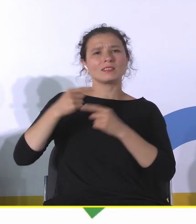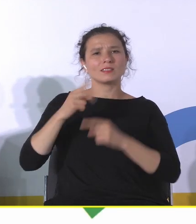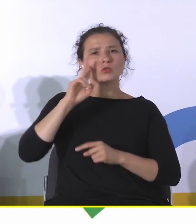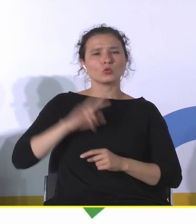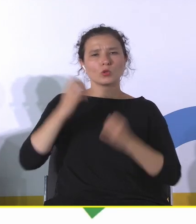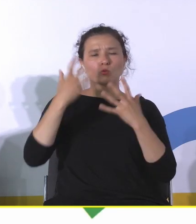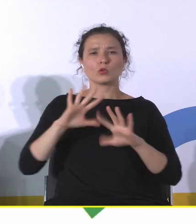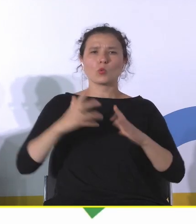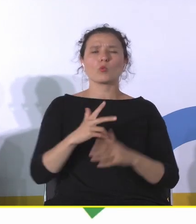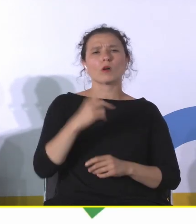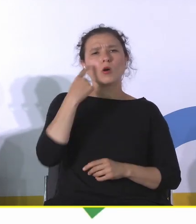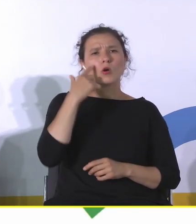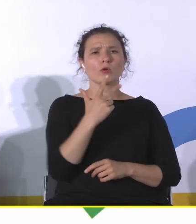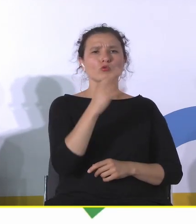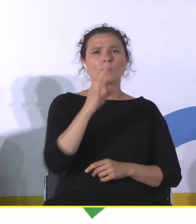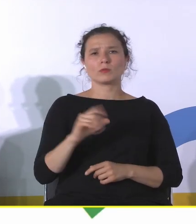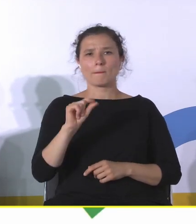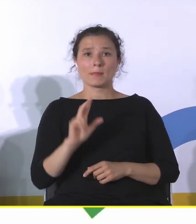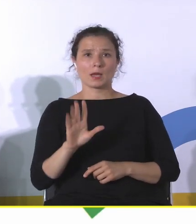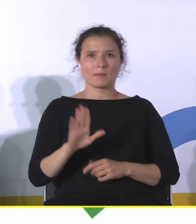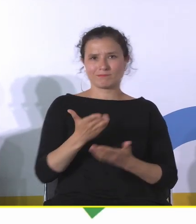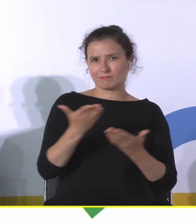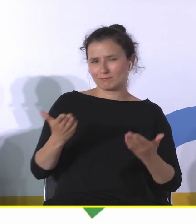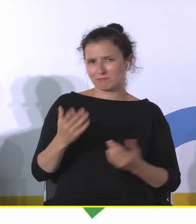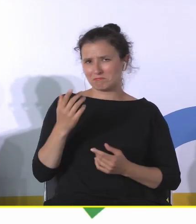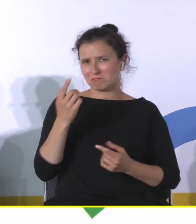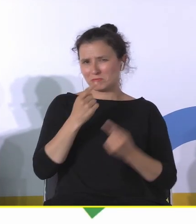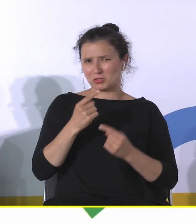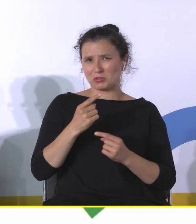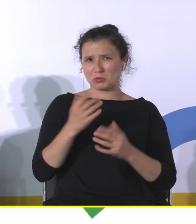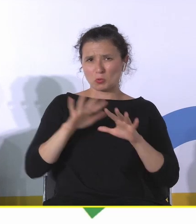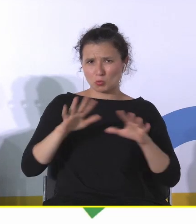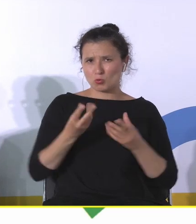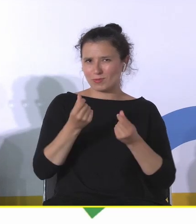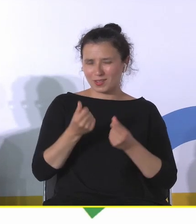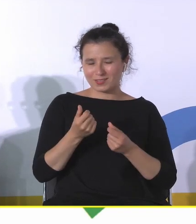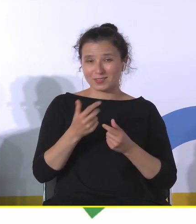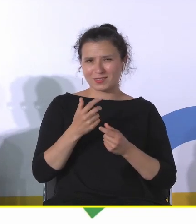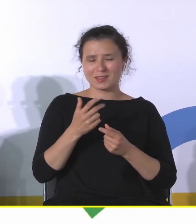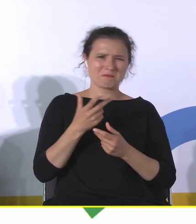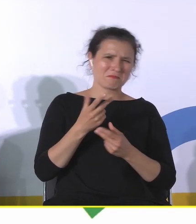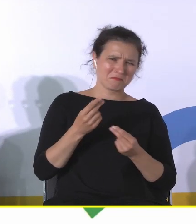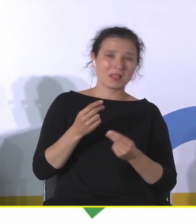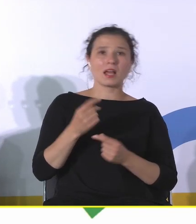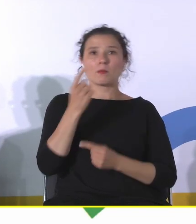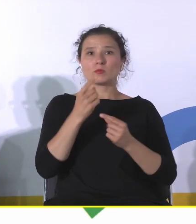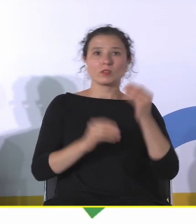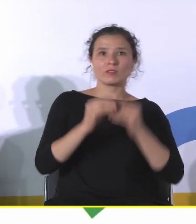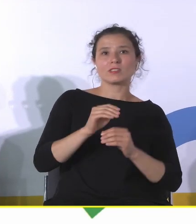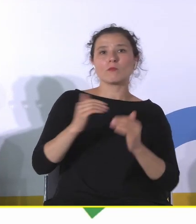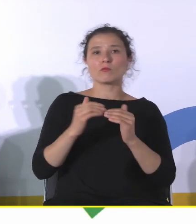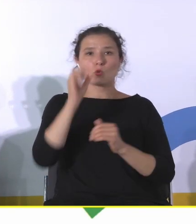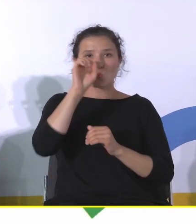PKB. I Państwu mogłoby się wydawać, że to nie jest wysoka kwota, natomiast jak sobie pomyślimy, że to jest więcej niż górnictwo, więcej niż rolnictwo, czyli